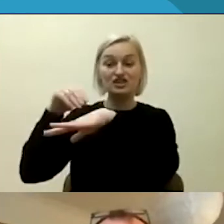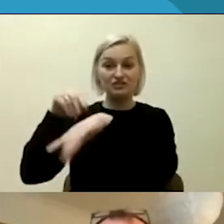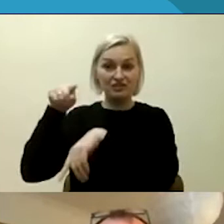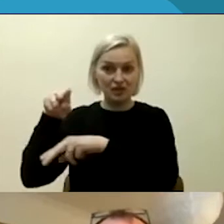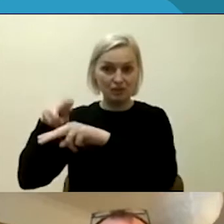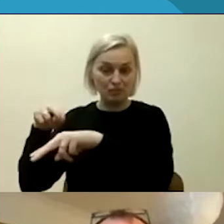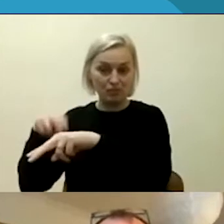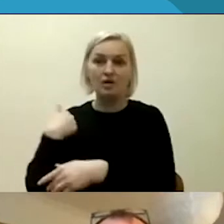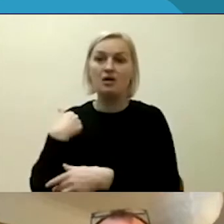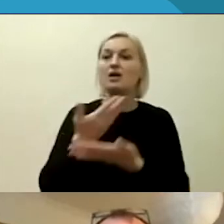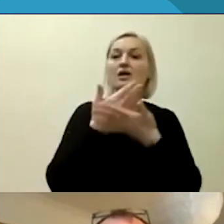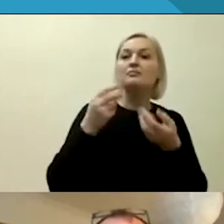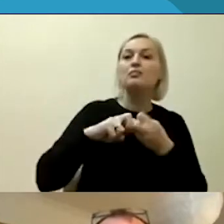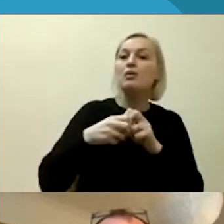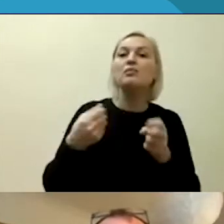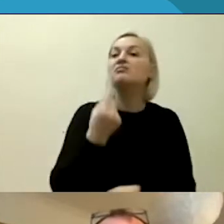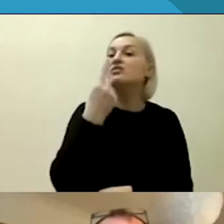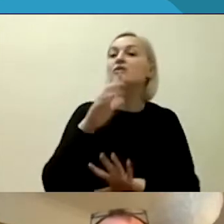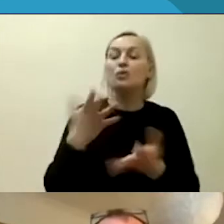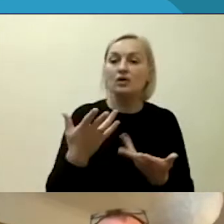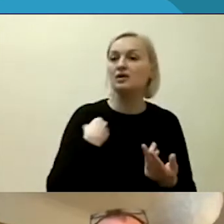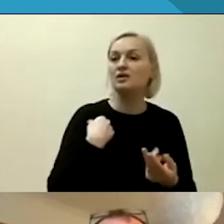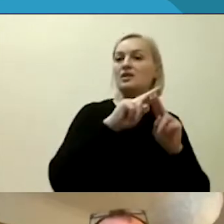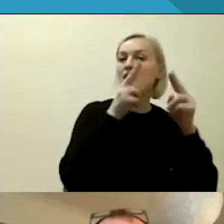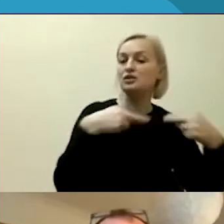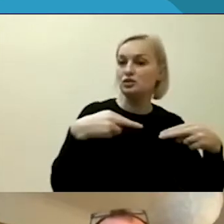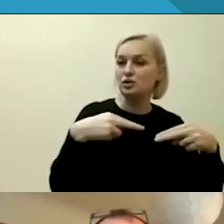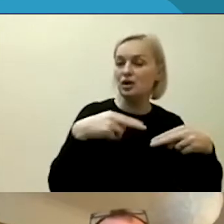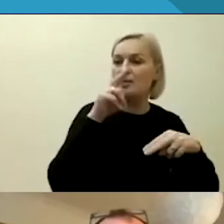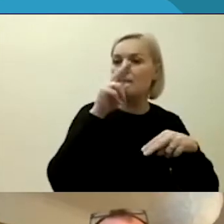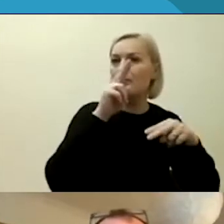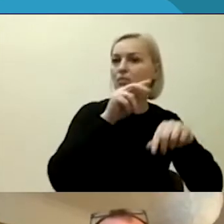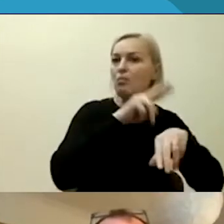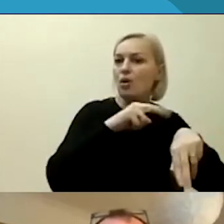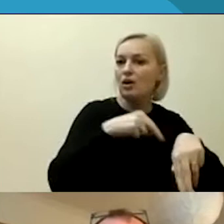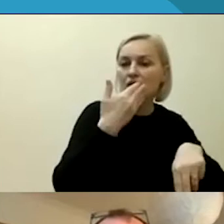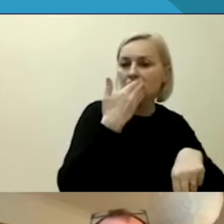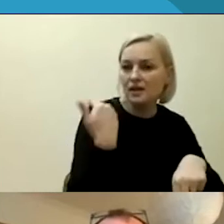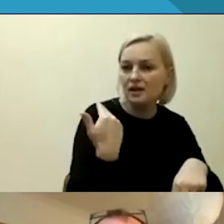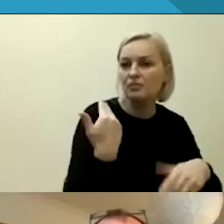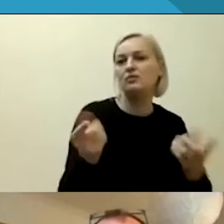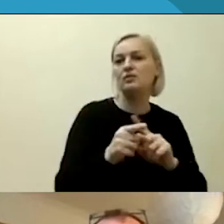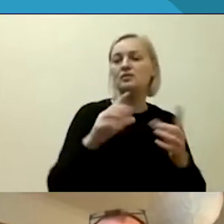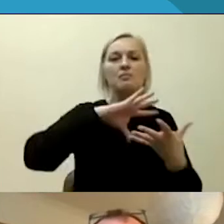nacionalinės politikos, nepykantos nusikaltimų klausimų, nebuvo bendrų priemonių.